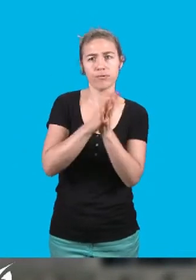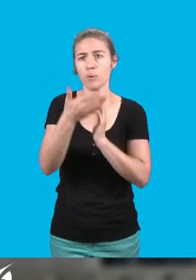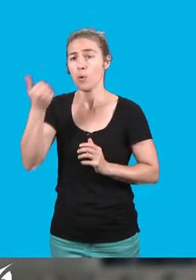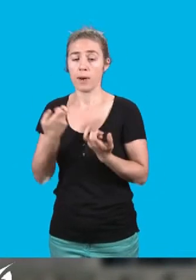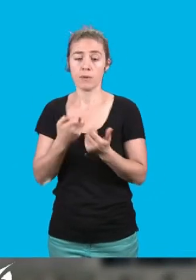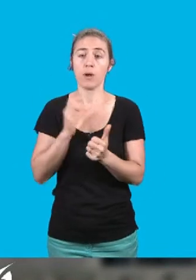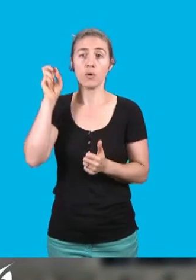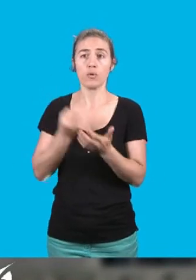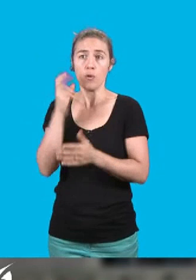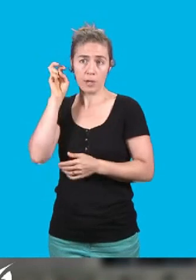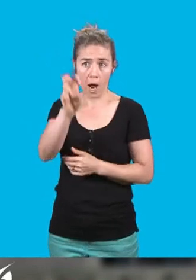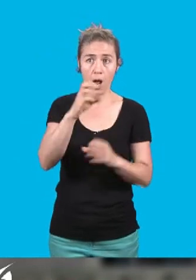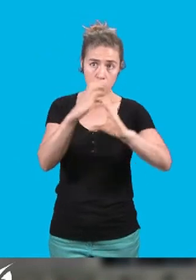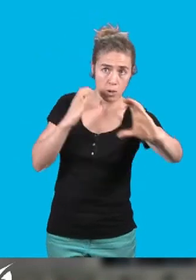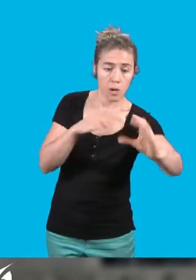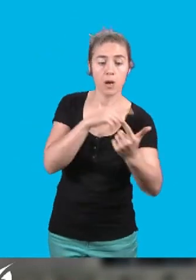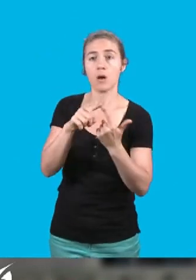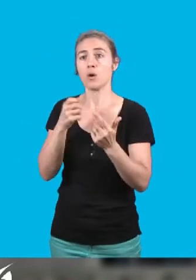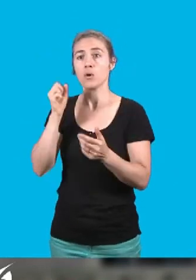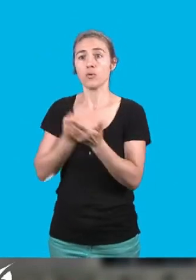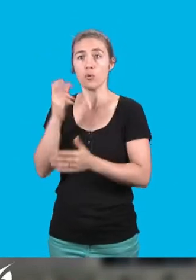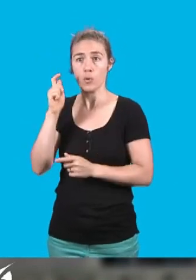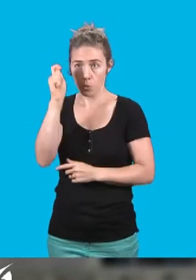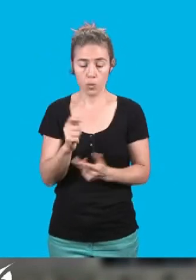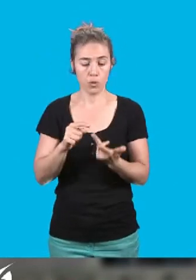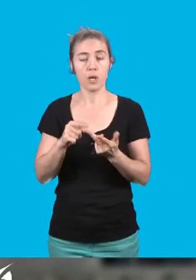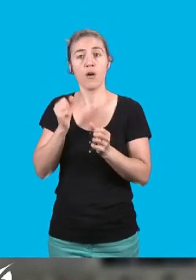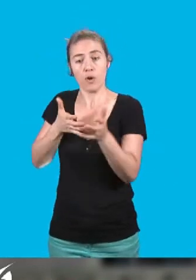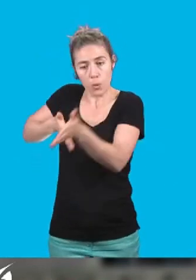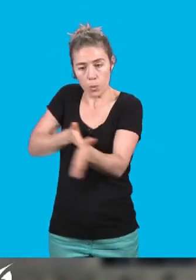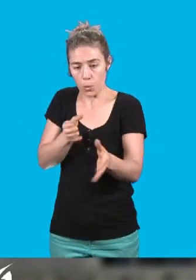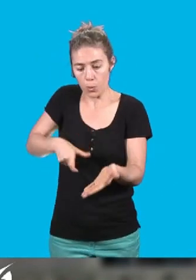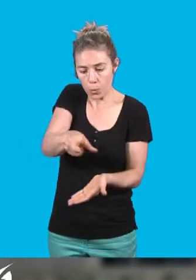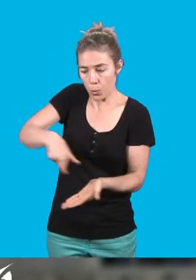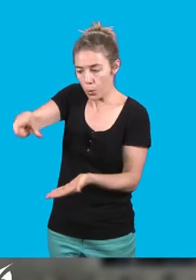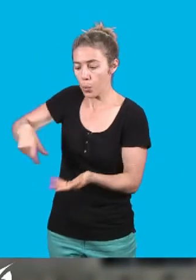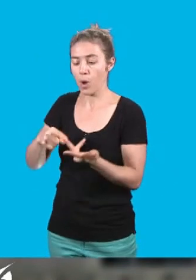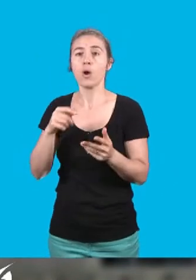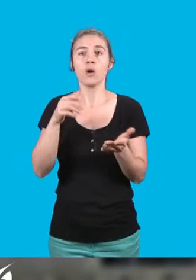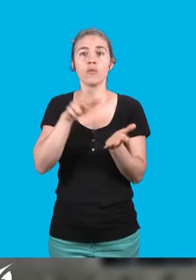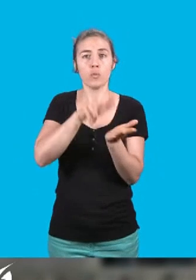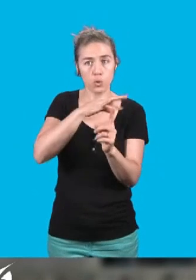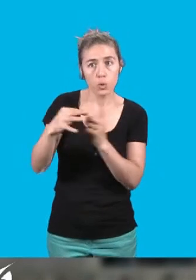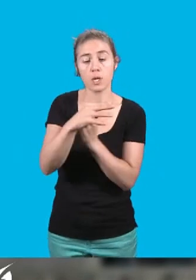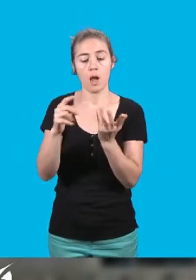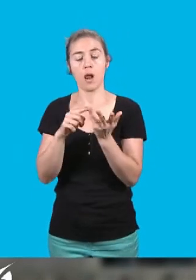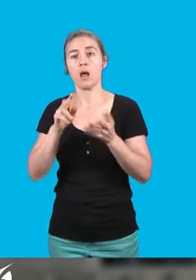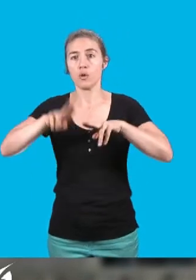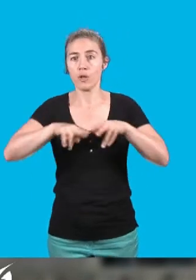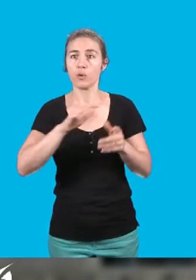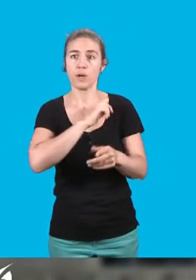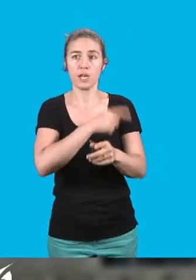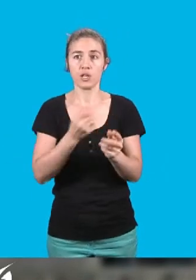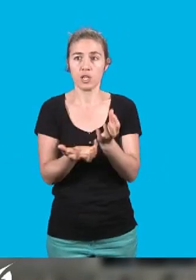de tramway, nouveaux bus, développement des pistes cyclables, construction de logements sociaux, rénovation énergétique des